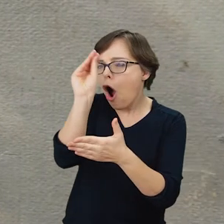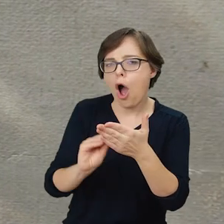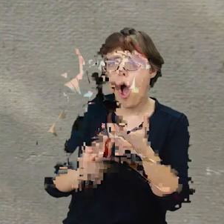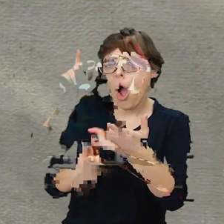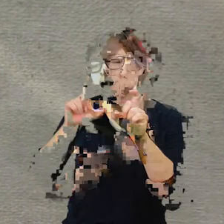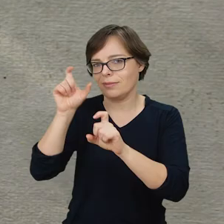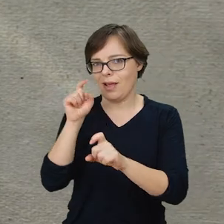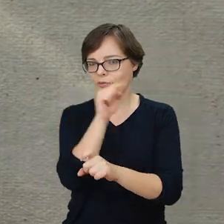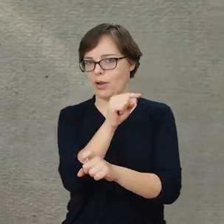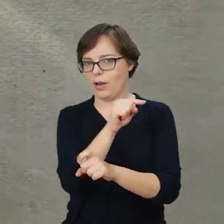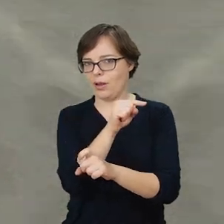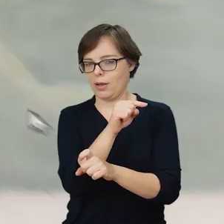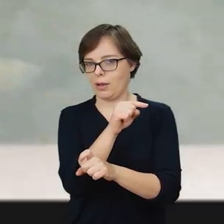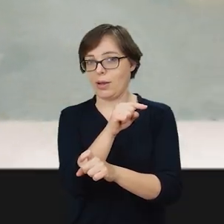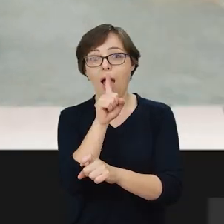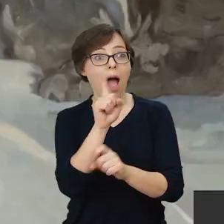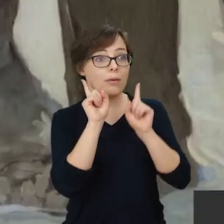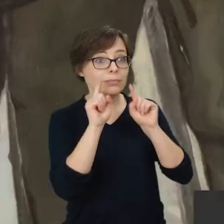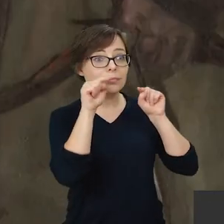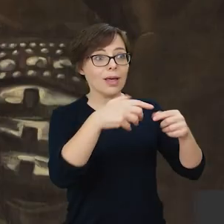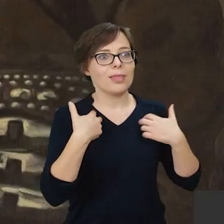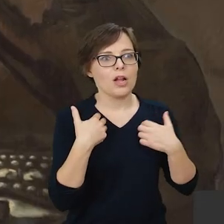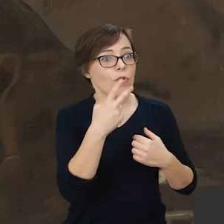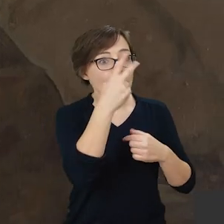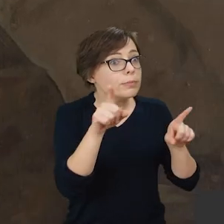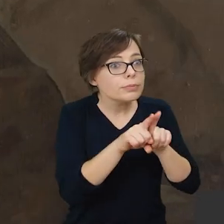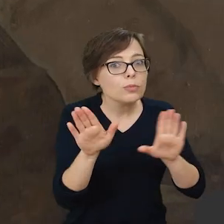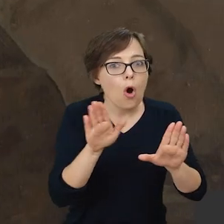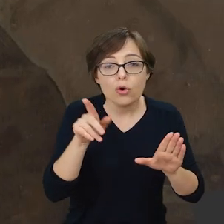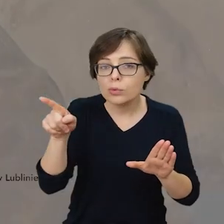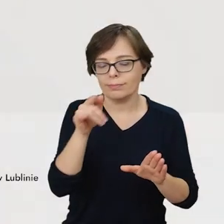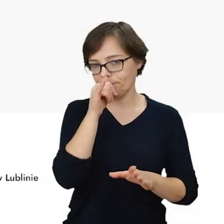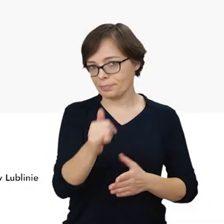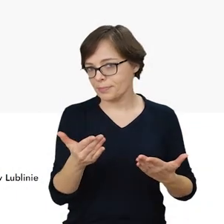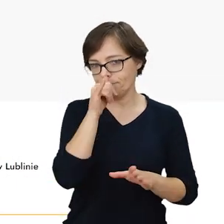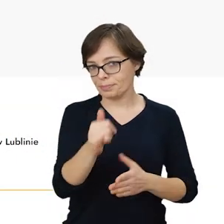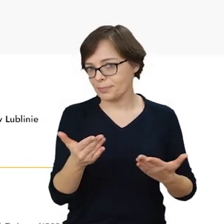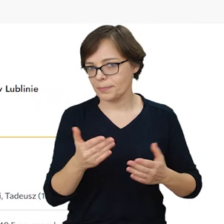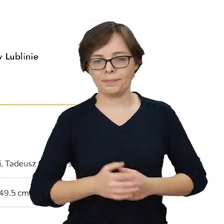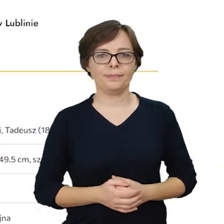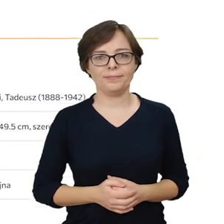precyzyjne opisy i zdjęcia obiektów, których nie zobaczymy w ten sposób, będąc na ekspozycji w muzeum.